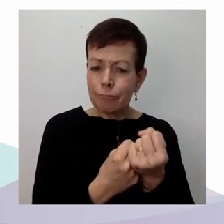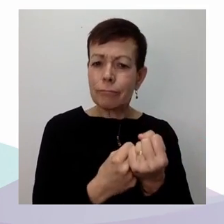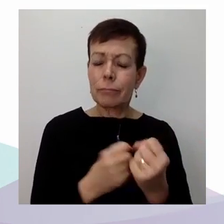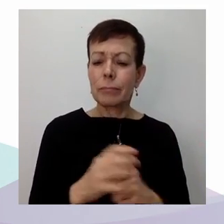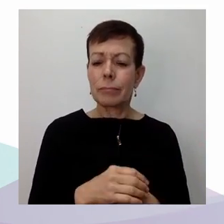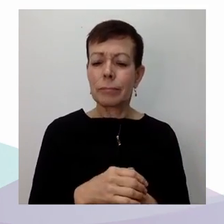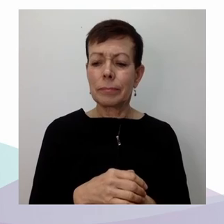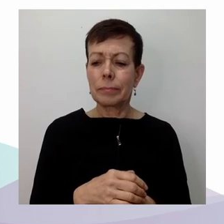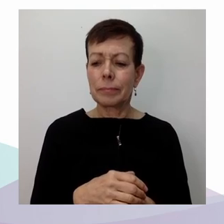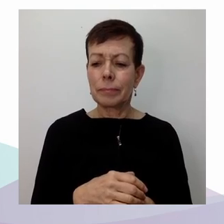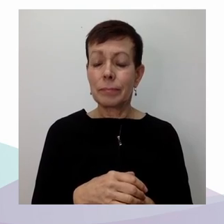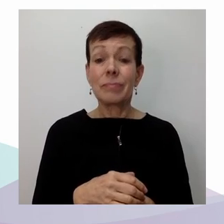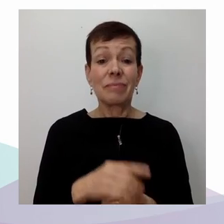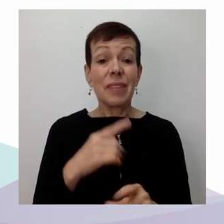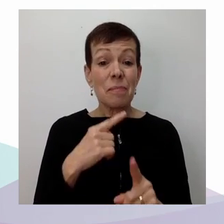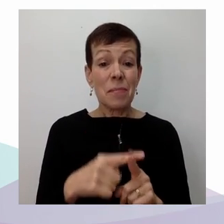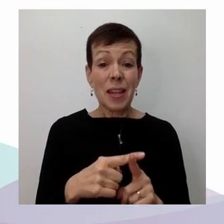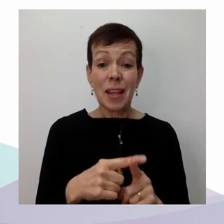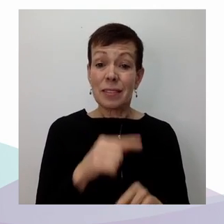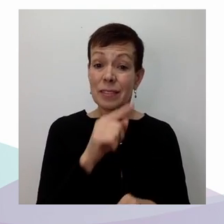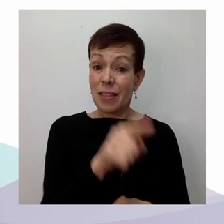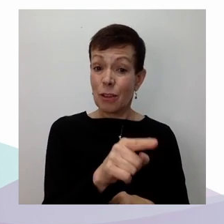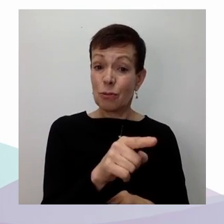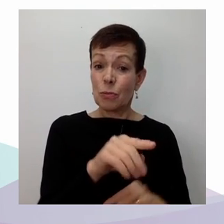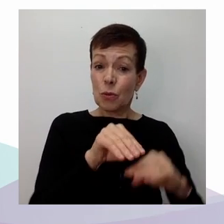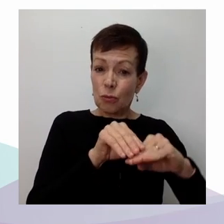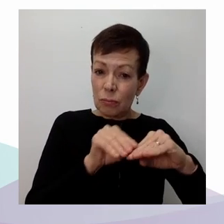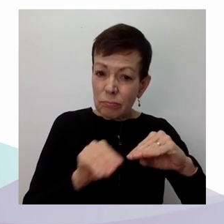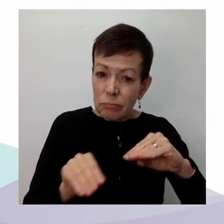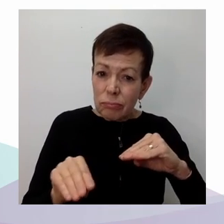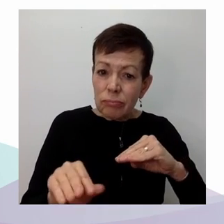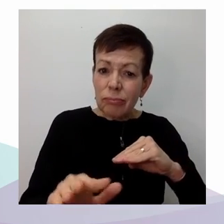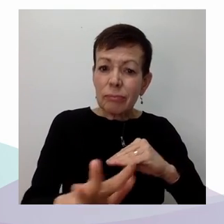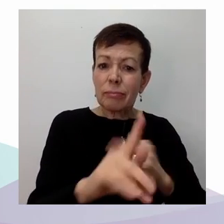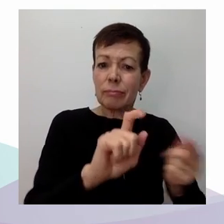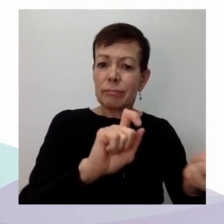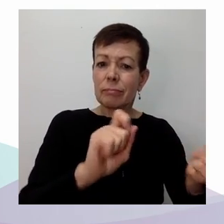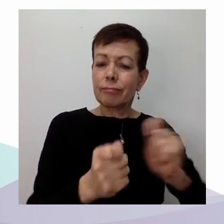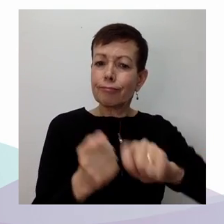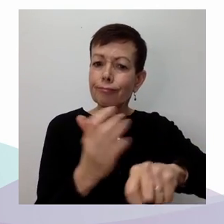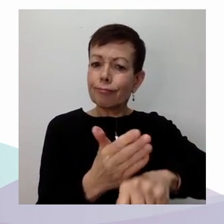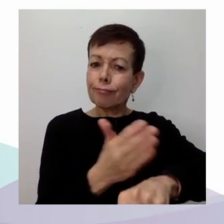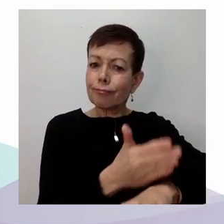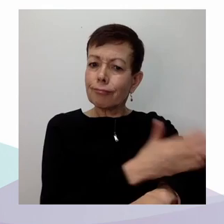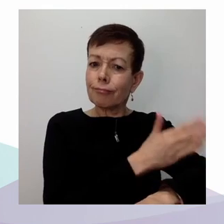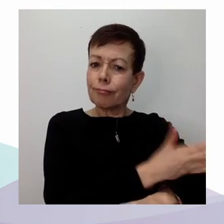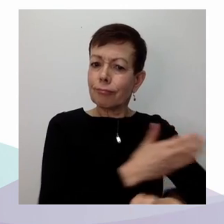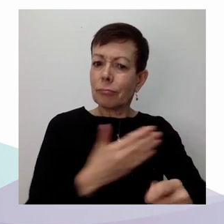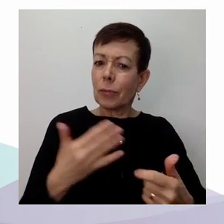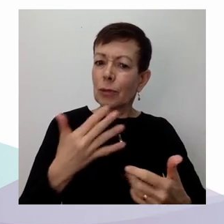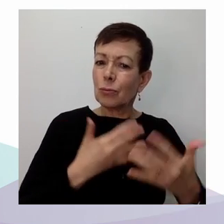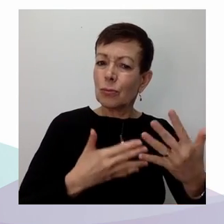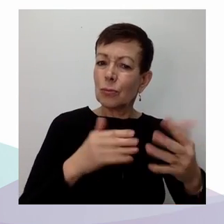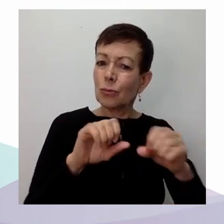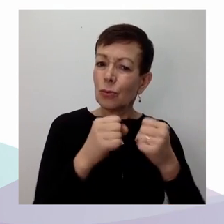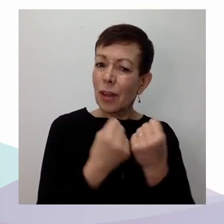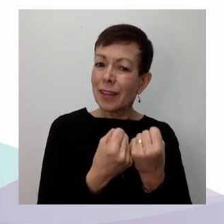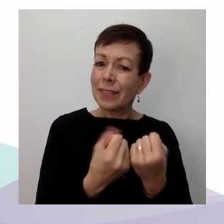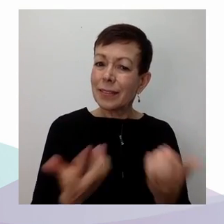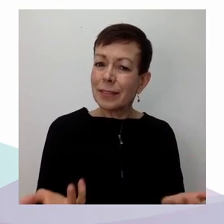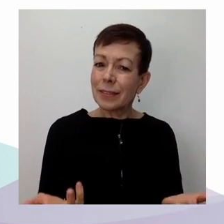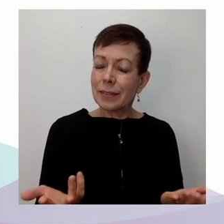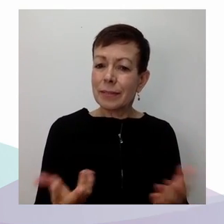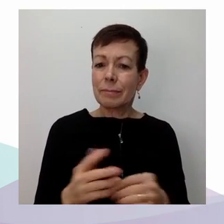des modifications aux lois, aux politiques publiques, au programme. Et parfois, on constate que les partenariats,